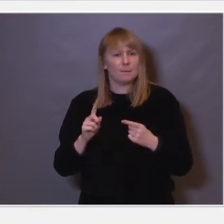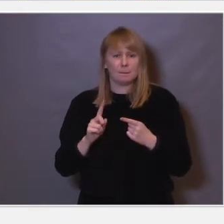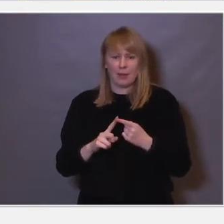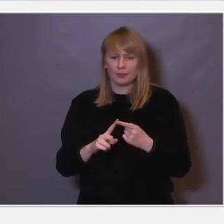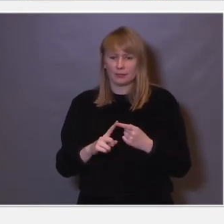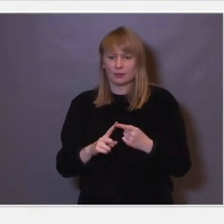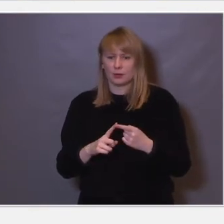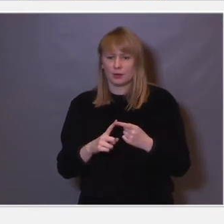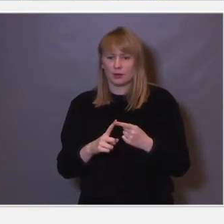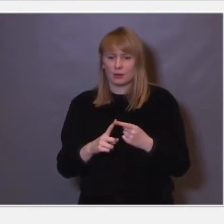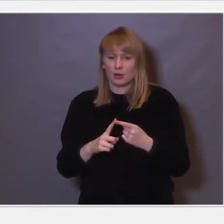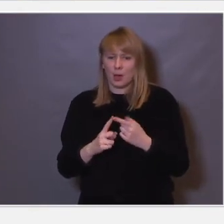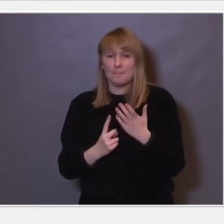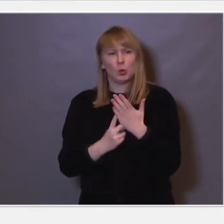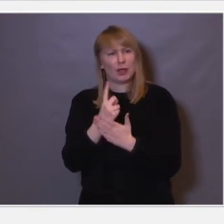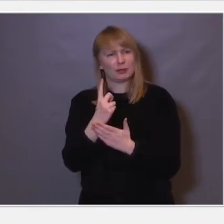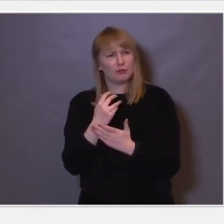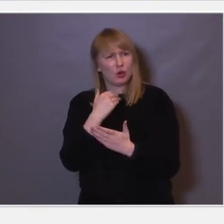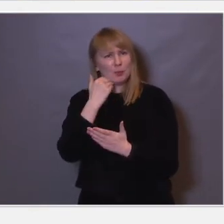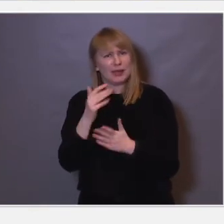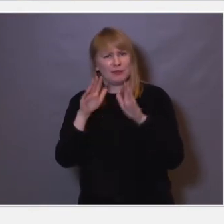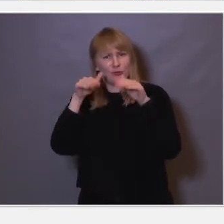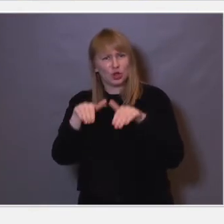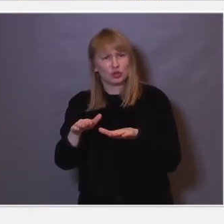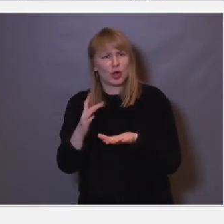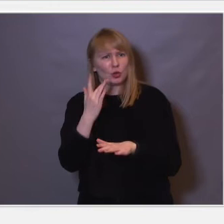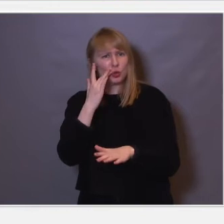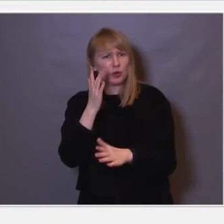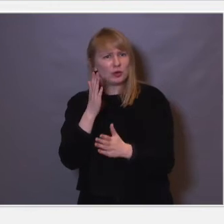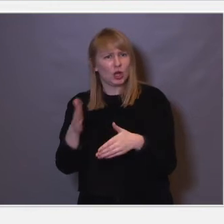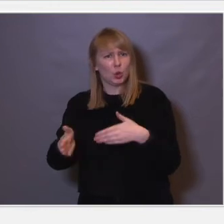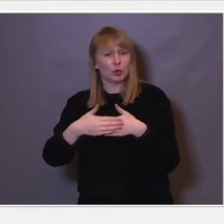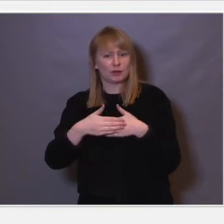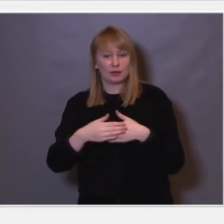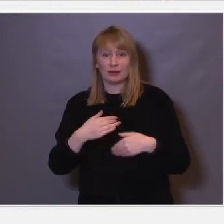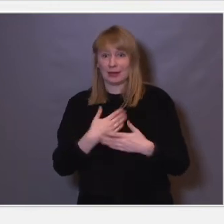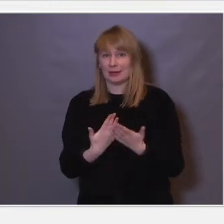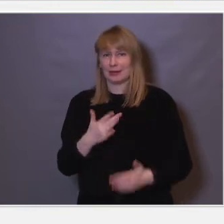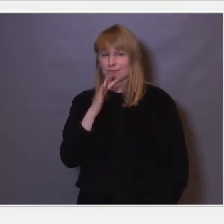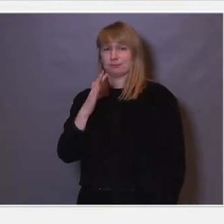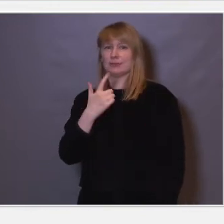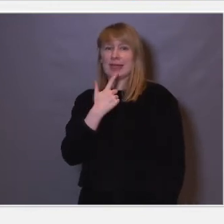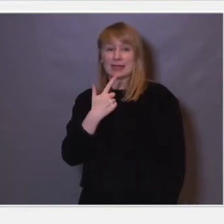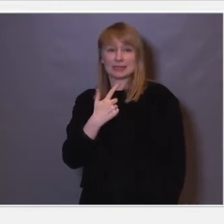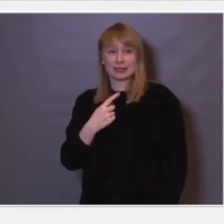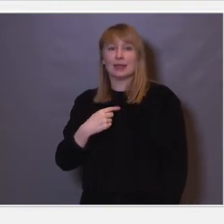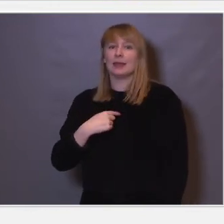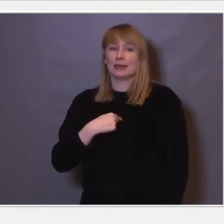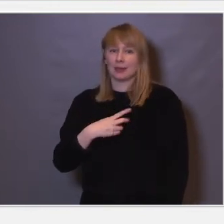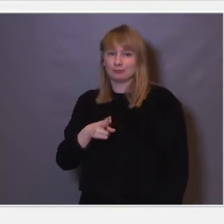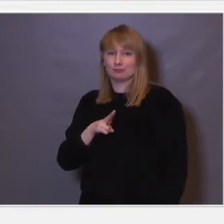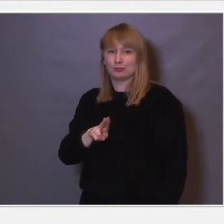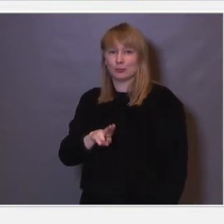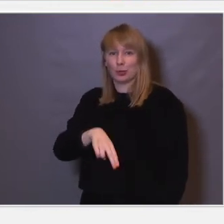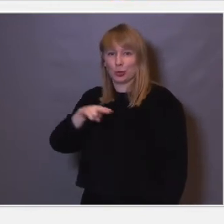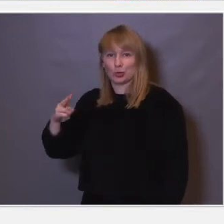for å bli flytende i språk, når er det det lukker seg? Jeg snakker ikke flytende i engelsk. Alle kan høre at jeg er veldig norsk når jeg